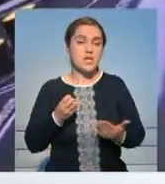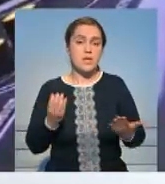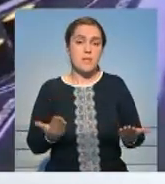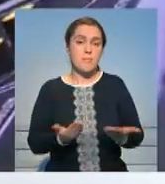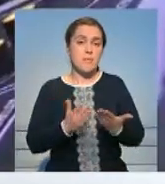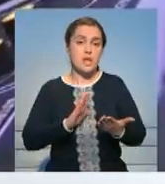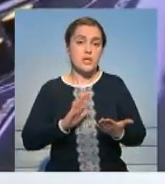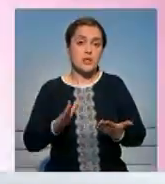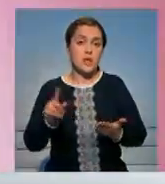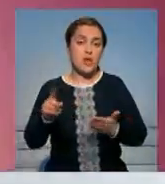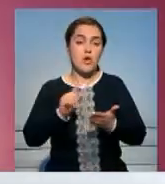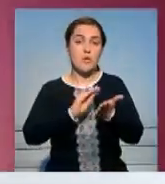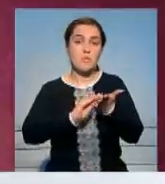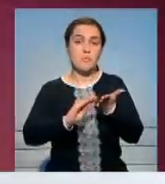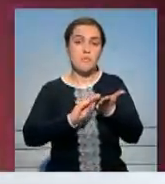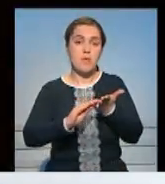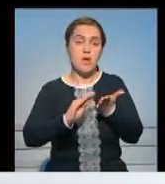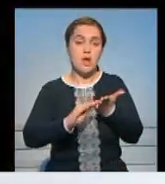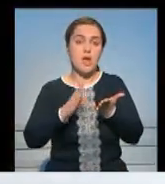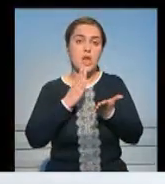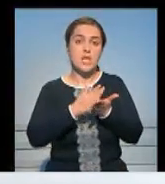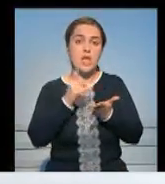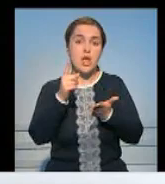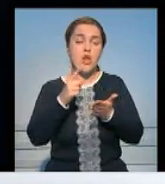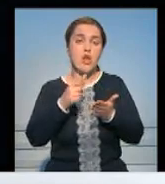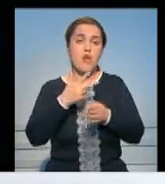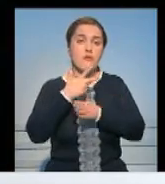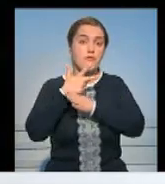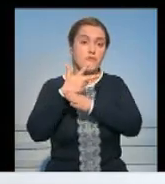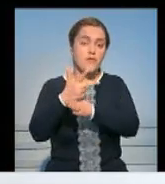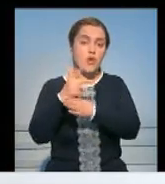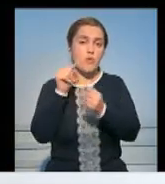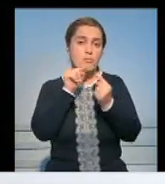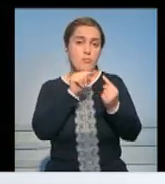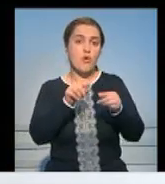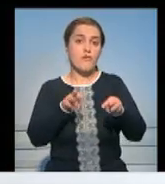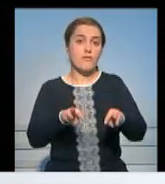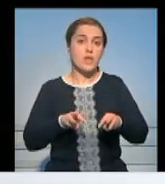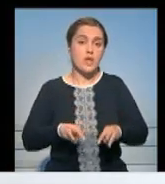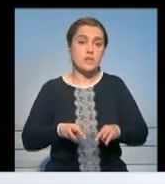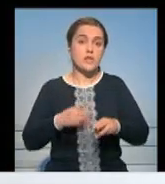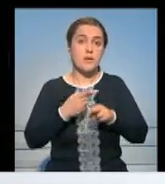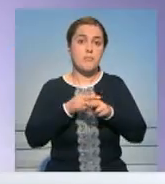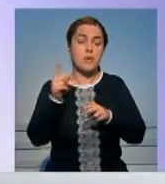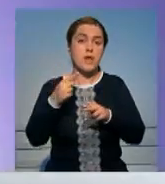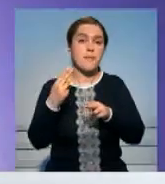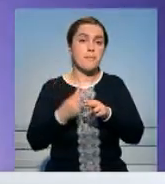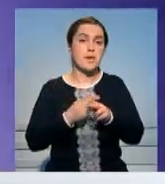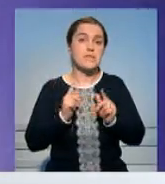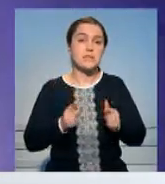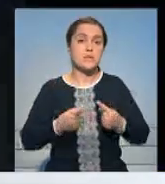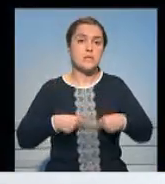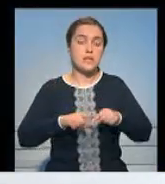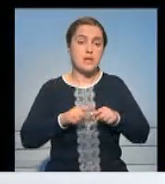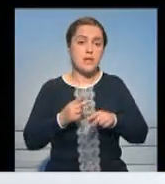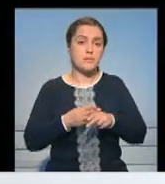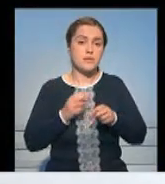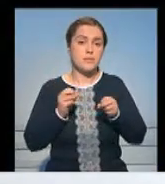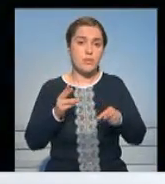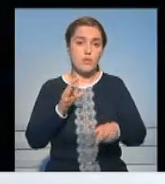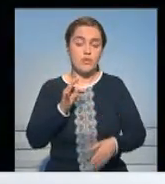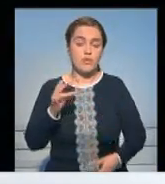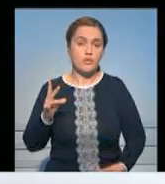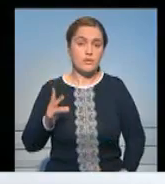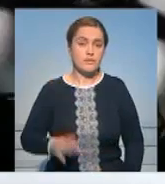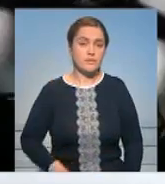поддерживают. В комментариях под видео французы осуждают действия властей, напоминая, что атака совершена без согласия Совета безопасности